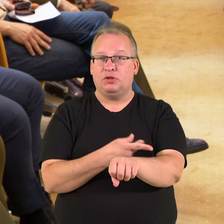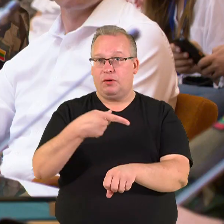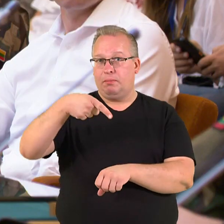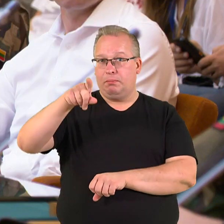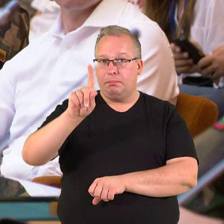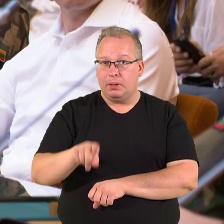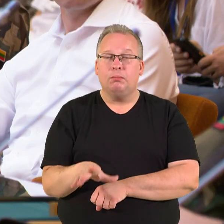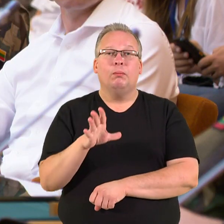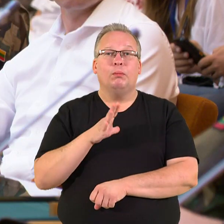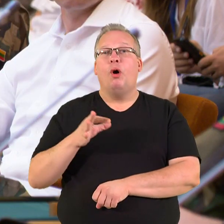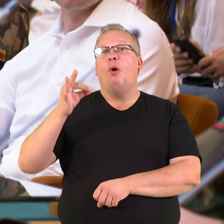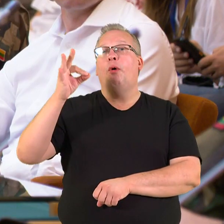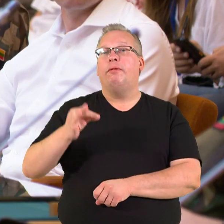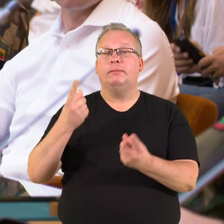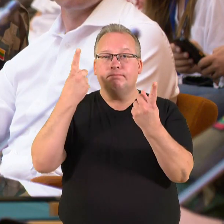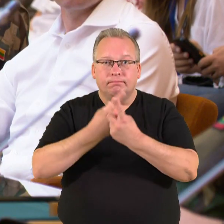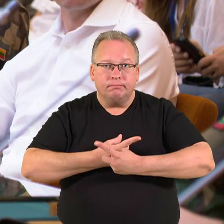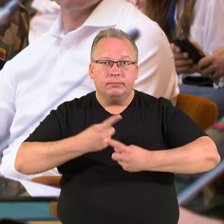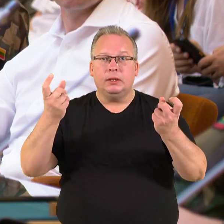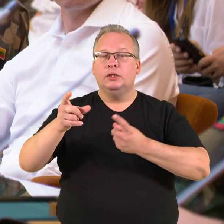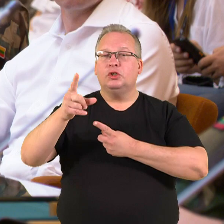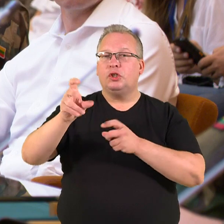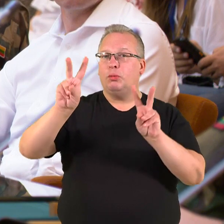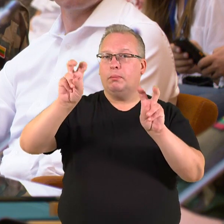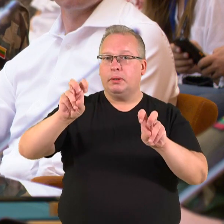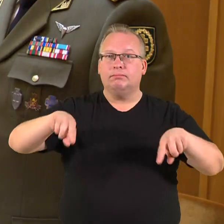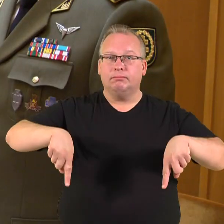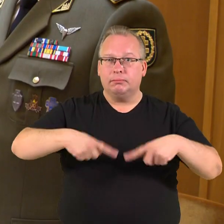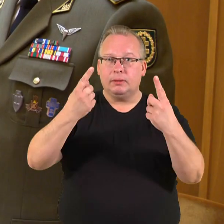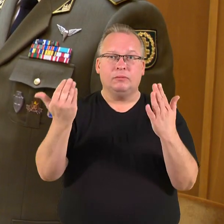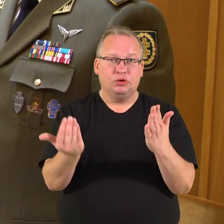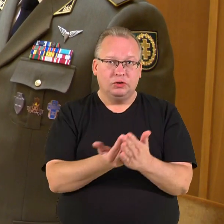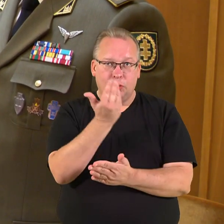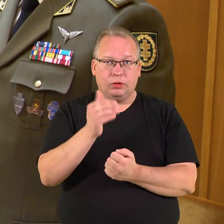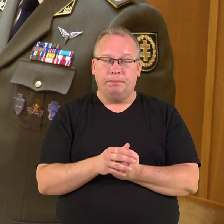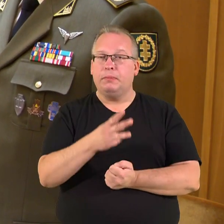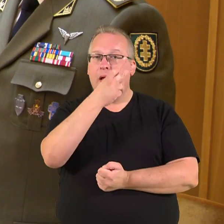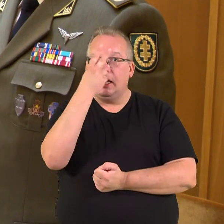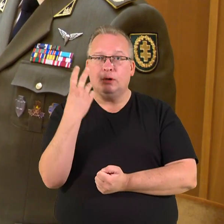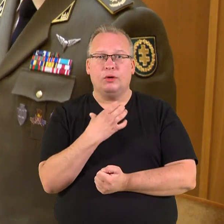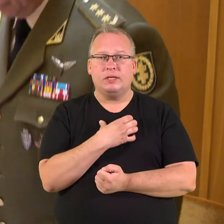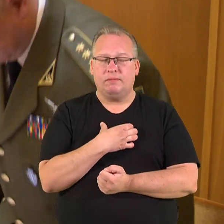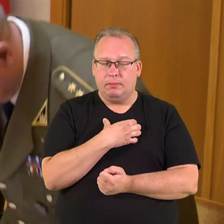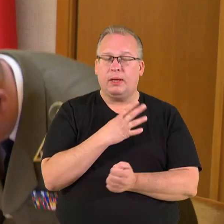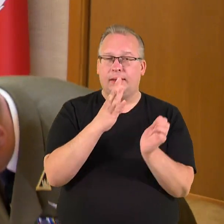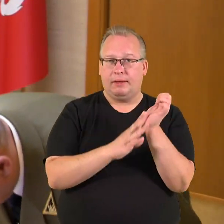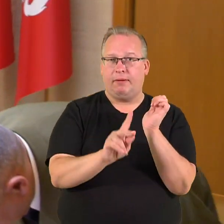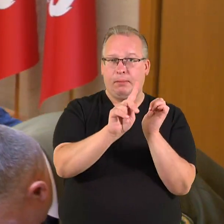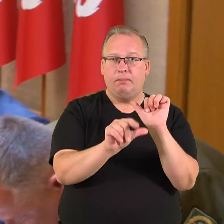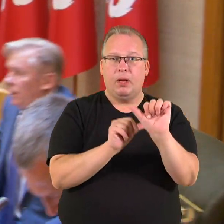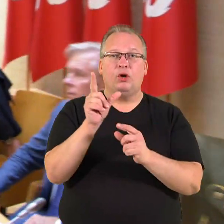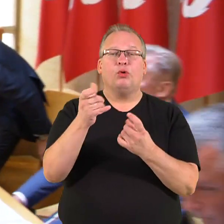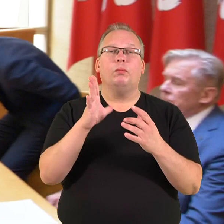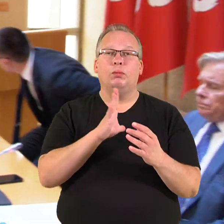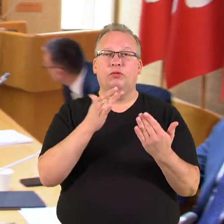diena buvo oficialiai paskelbtas Šaulių sąjungos atkūrimas. Lietuvai lemtingais 91-aisiais šauliai